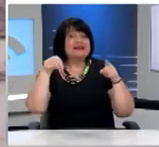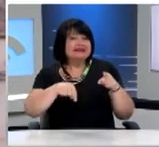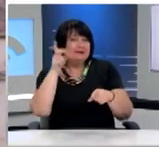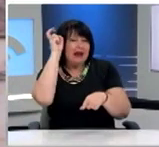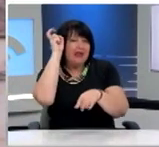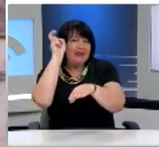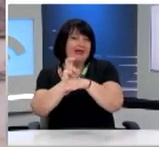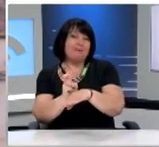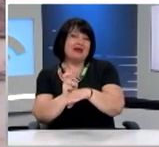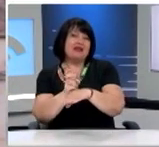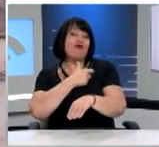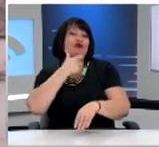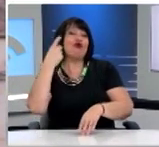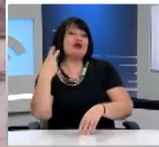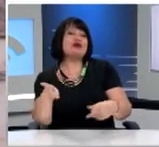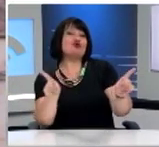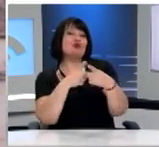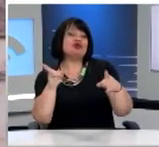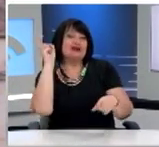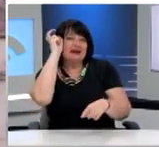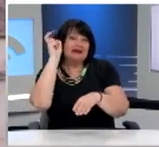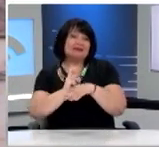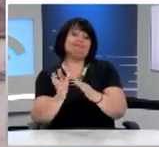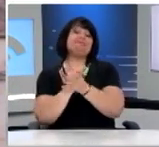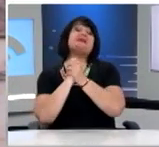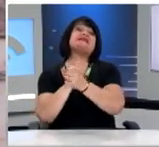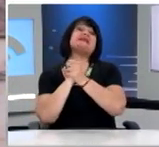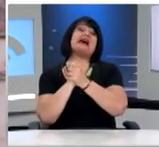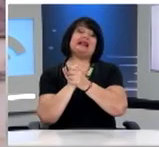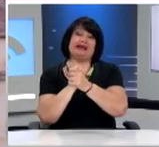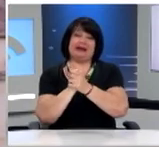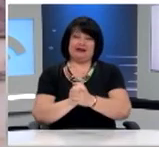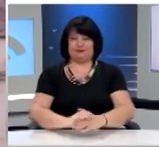ακούστηκε από εσάς Στη Βουλή των Εφήβων Και πάλι συγχαρητήρια